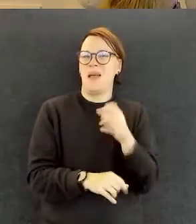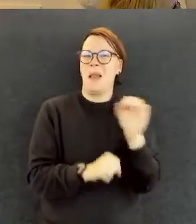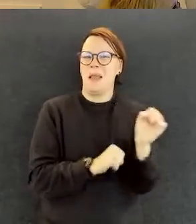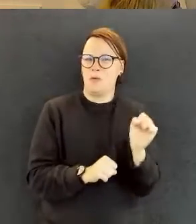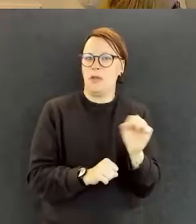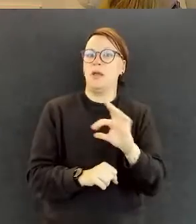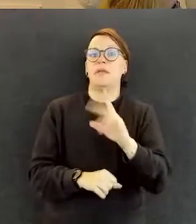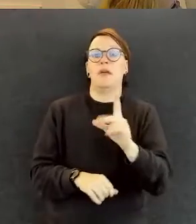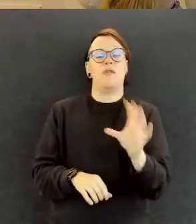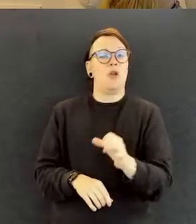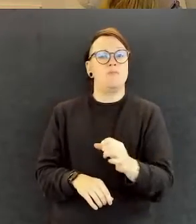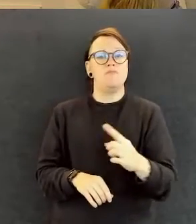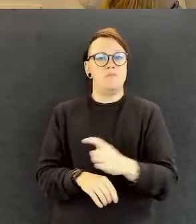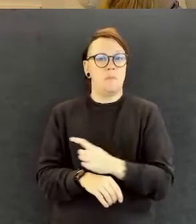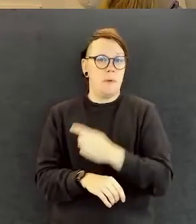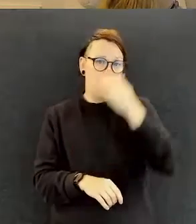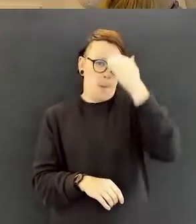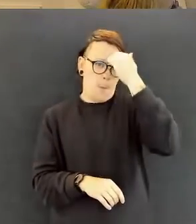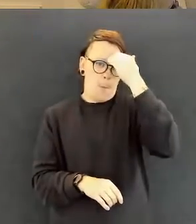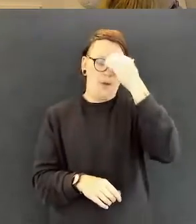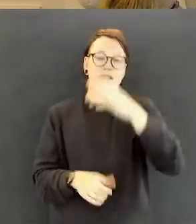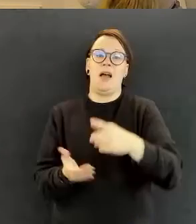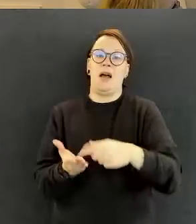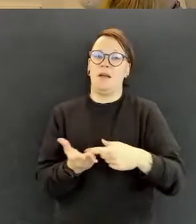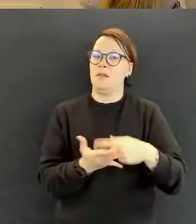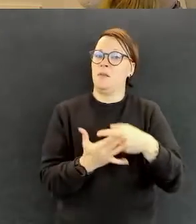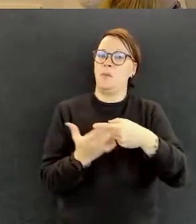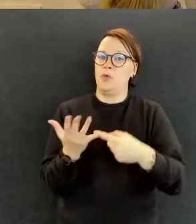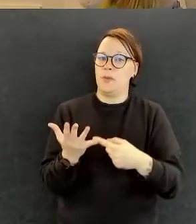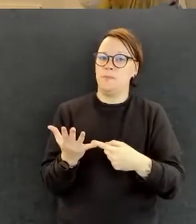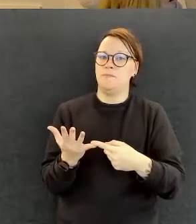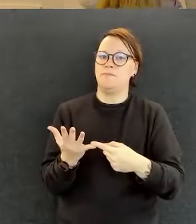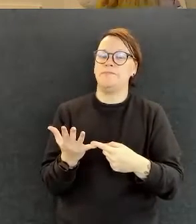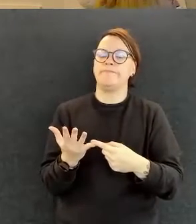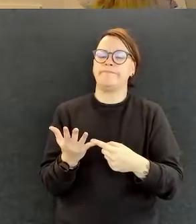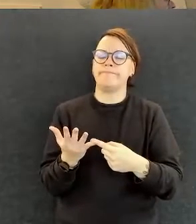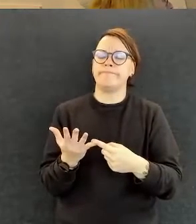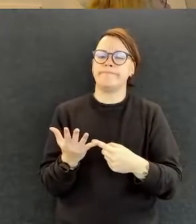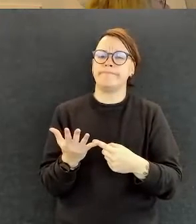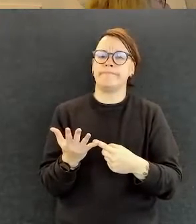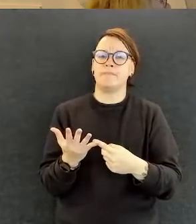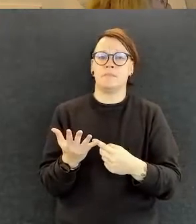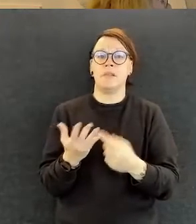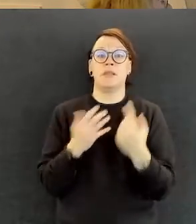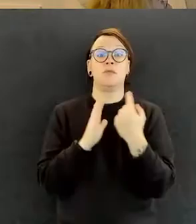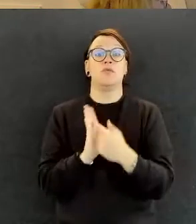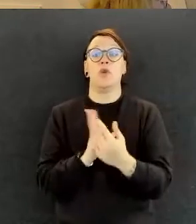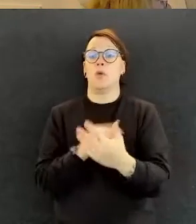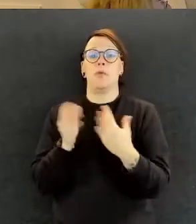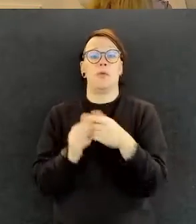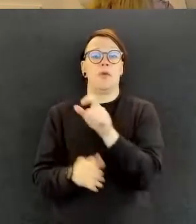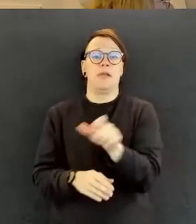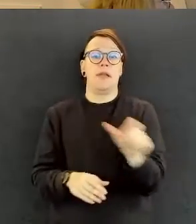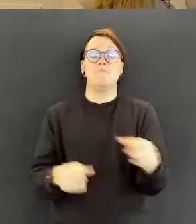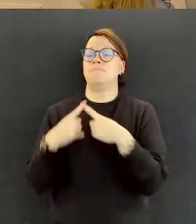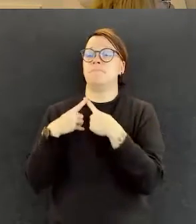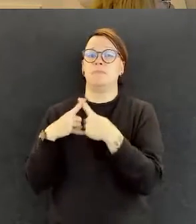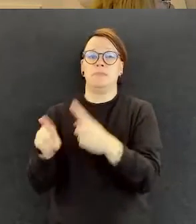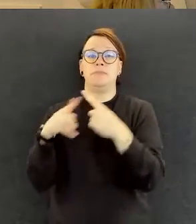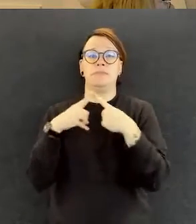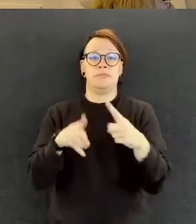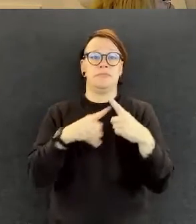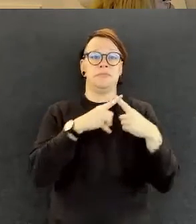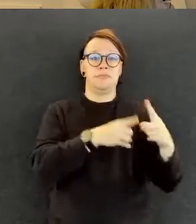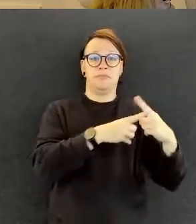muuta. Tavallaan se ylipäätään liittyy siihen, että meillä on monenlaisia työntekijöitä meidän